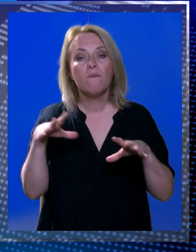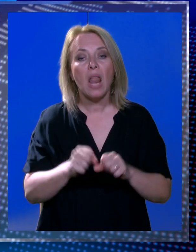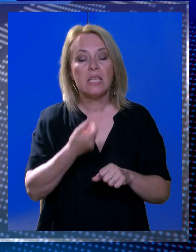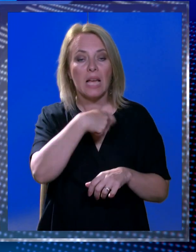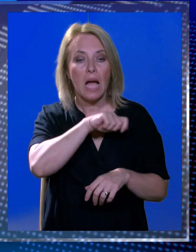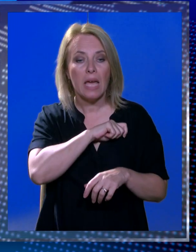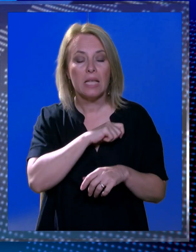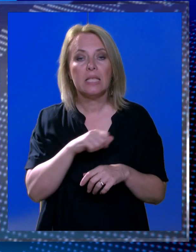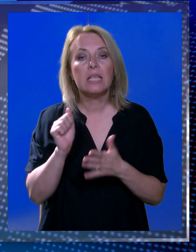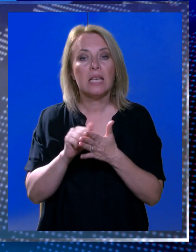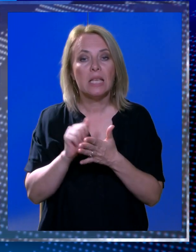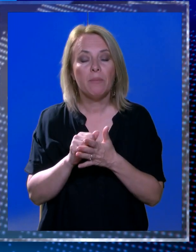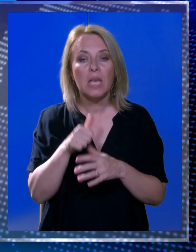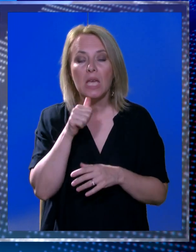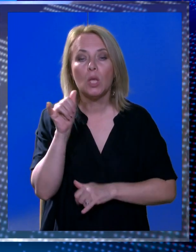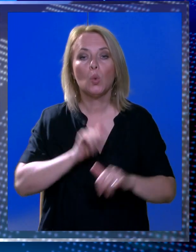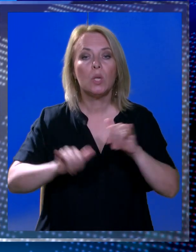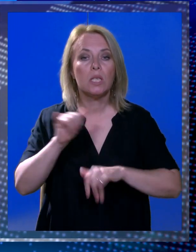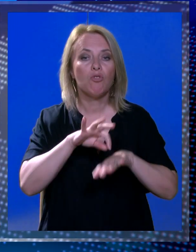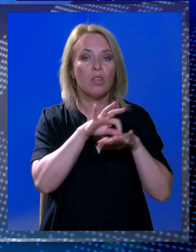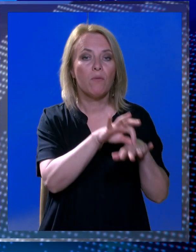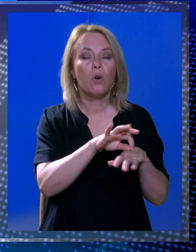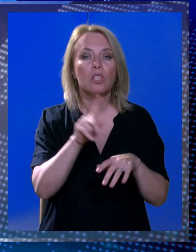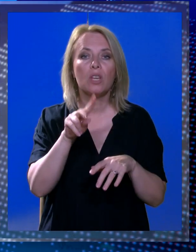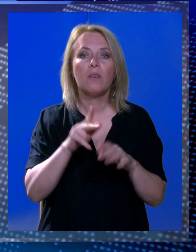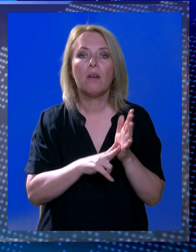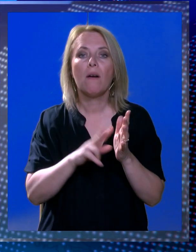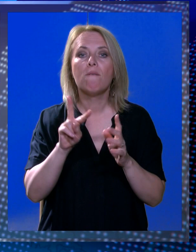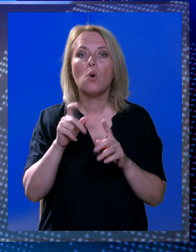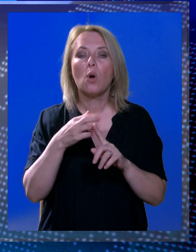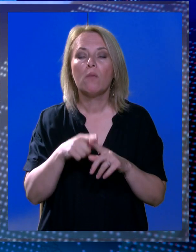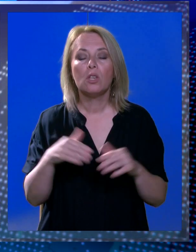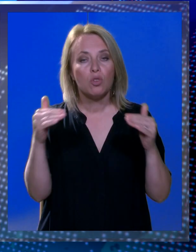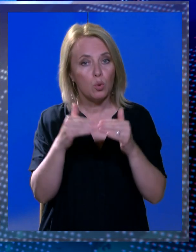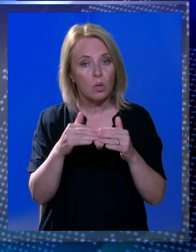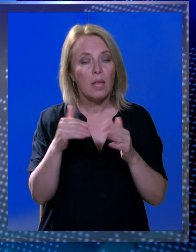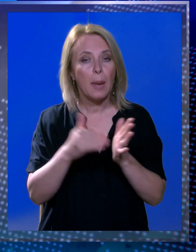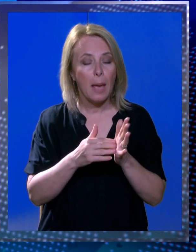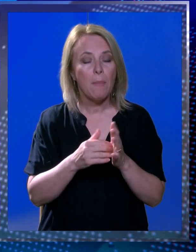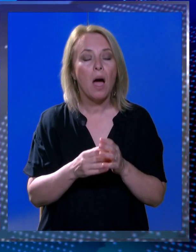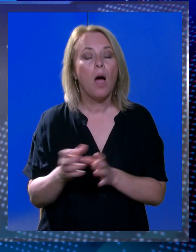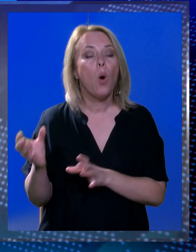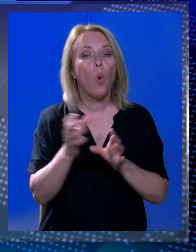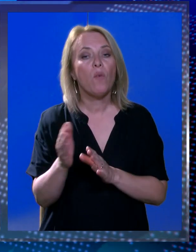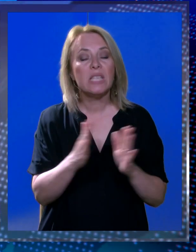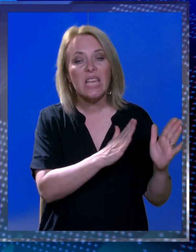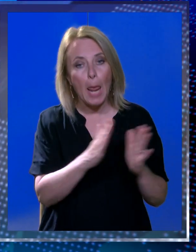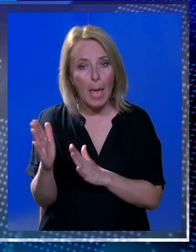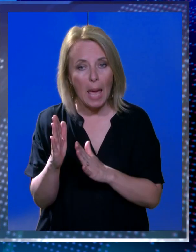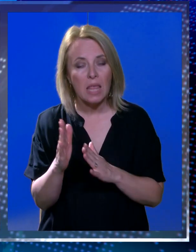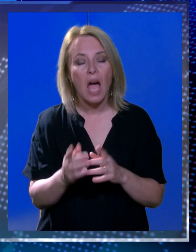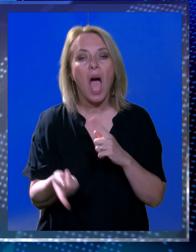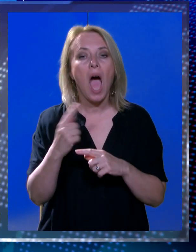agencije za iznemljivanje Nino Dubretić i turistički vodič Ivan Vuković. Suglasni su da je potrebno uvesti reda u apartmane,